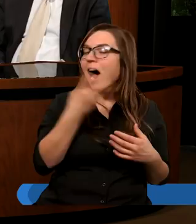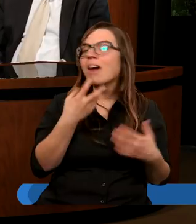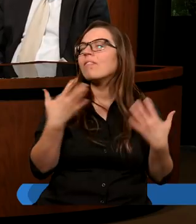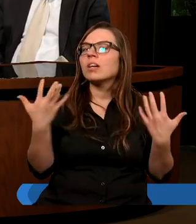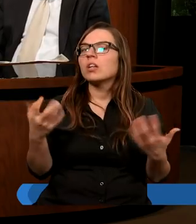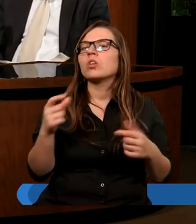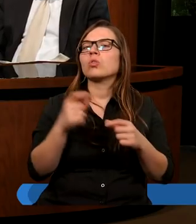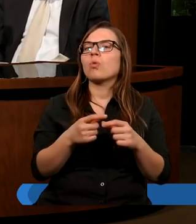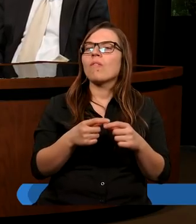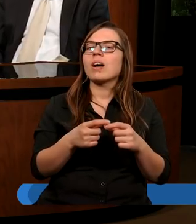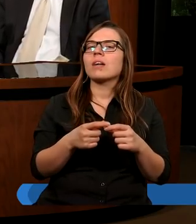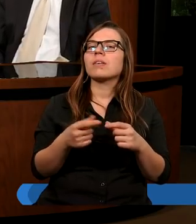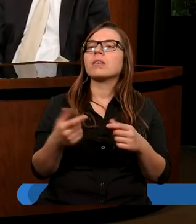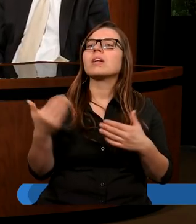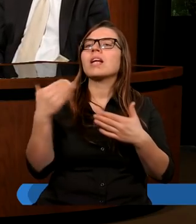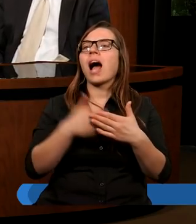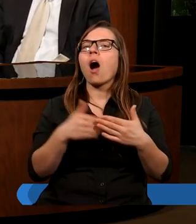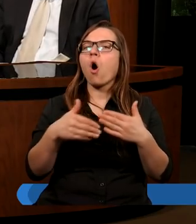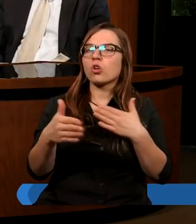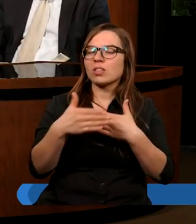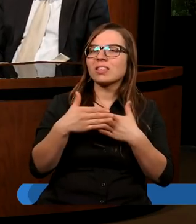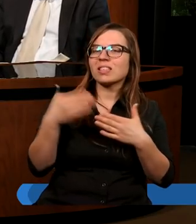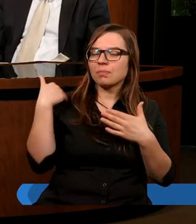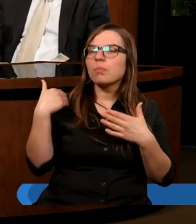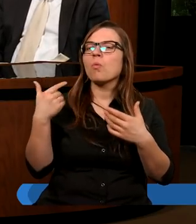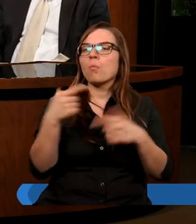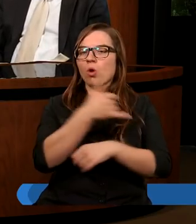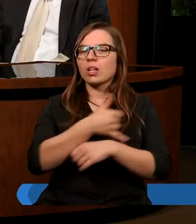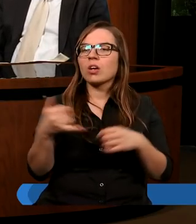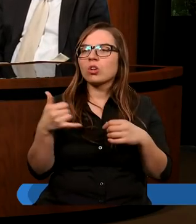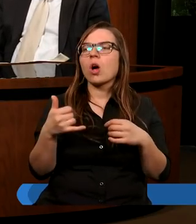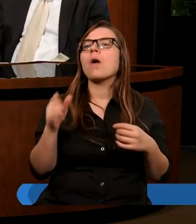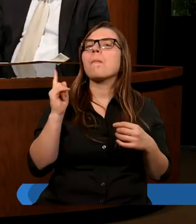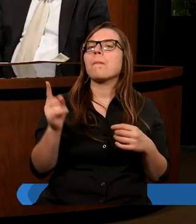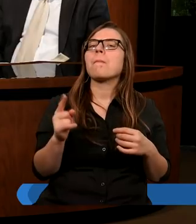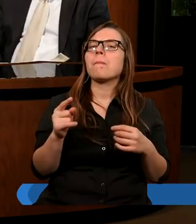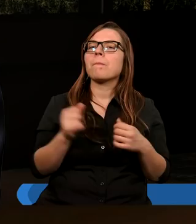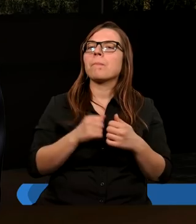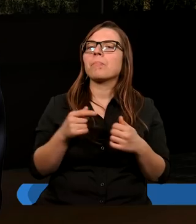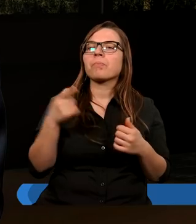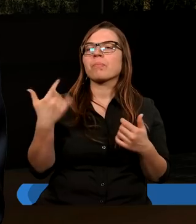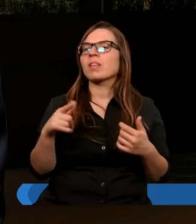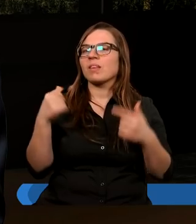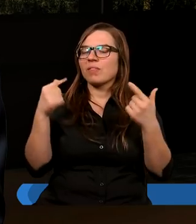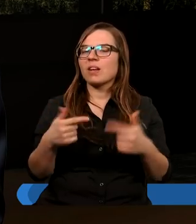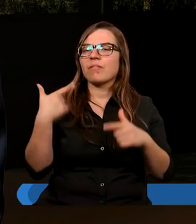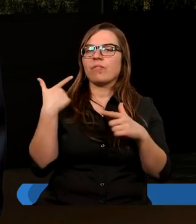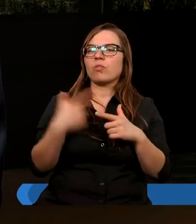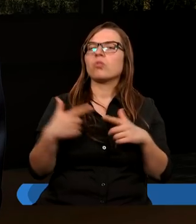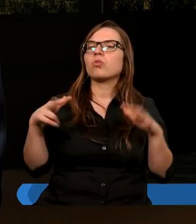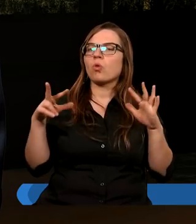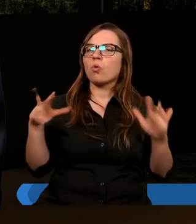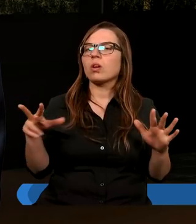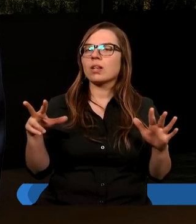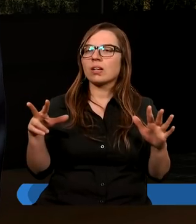słowa, które w zakończeniu były podkreślone, a mianowicie wierszy dwudziesty